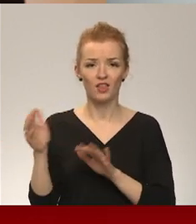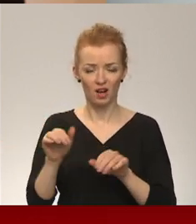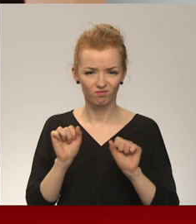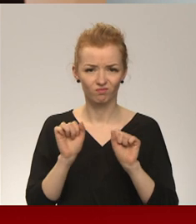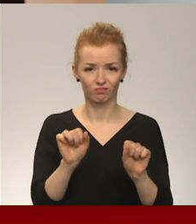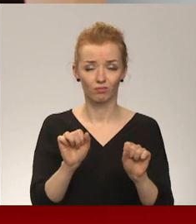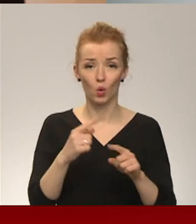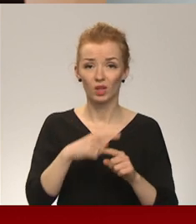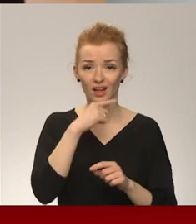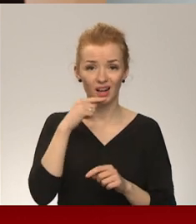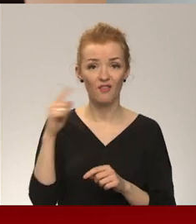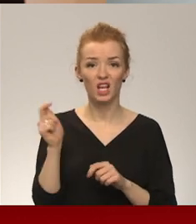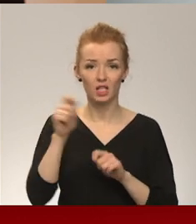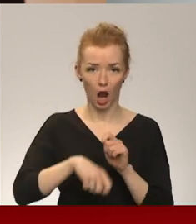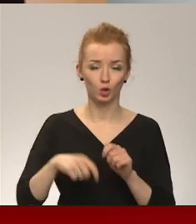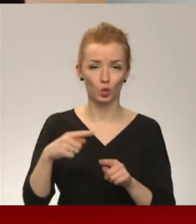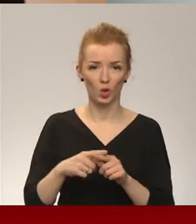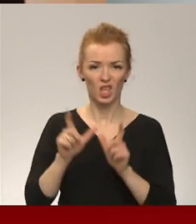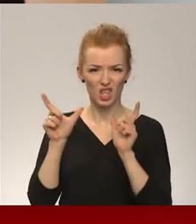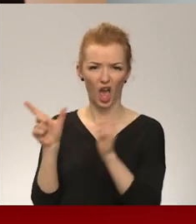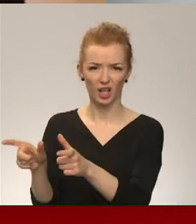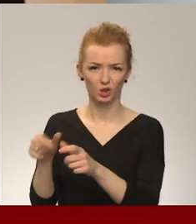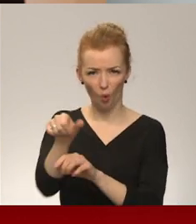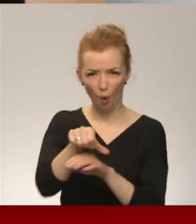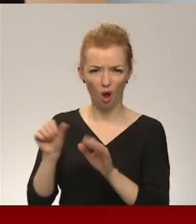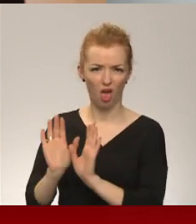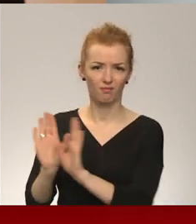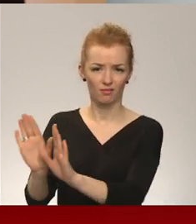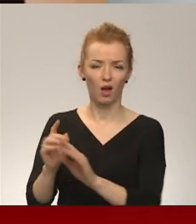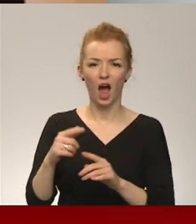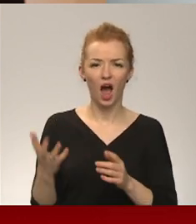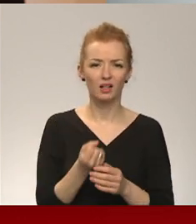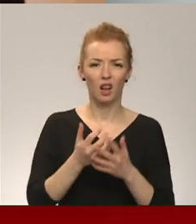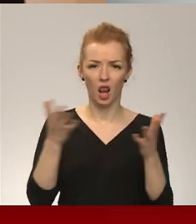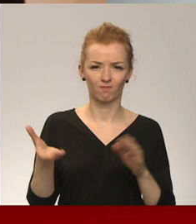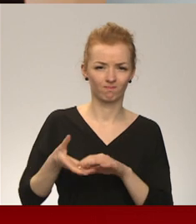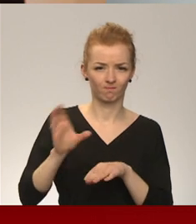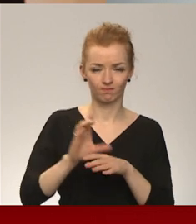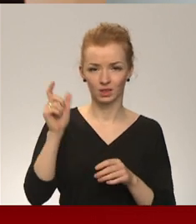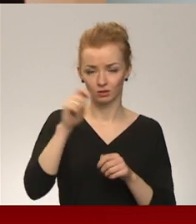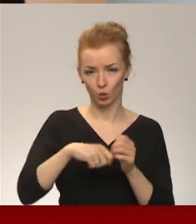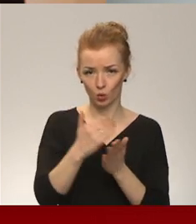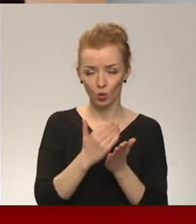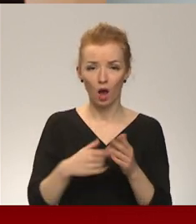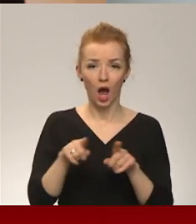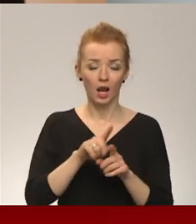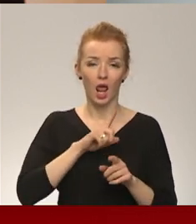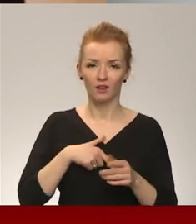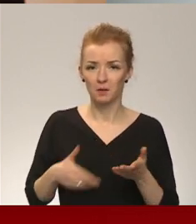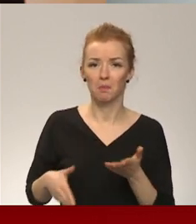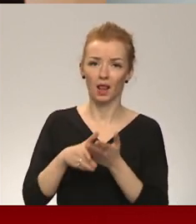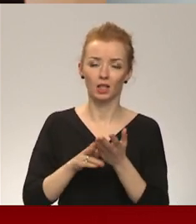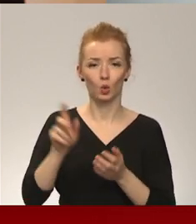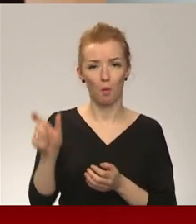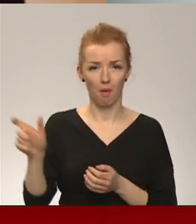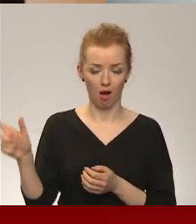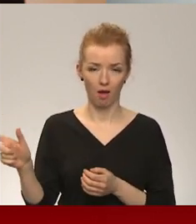Krievija ir jāsoda un jāizolē ar viss tingrākajām sankcijām. Latvija ir gatava sniegt Ukrainai arī visu iespējamo humanu atbalstu, tavs svar valsts